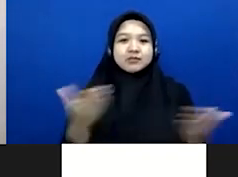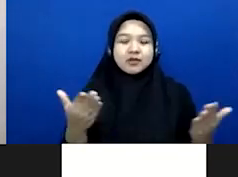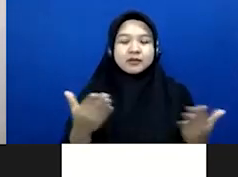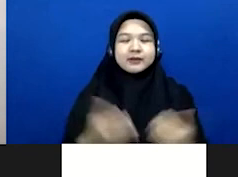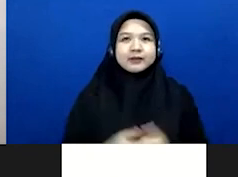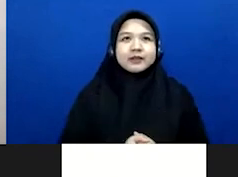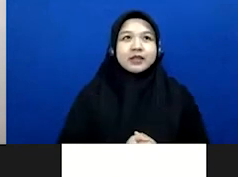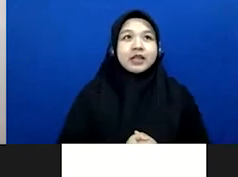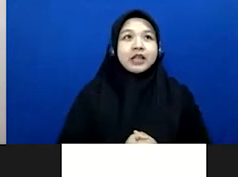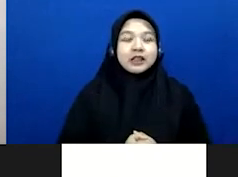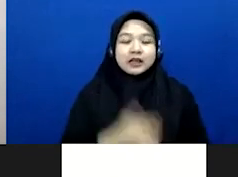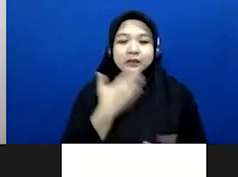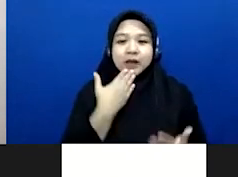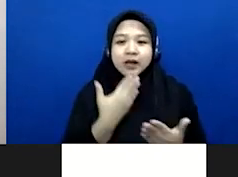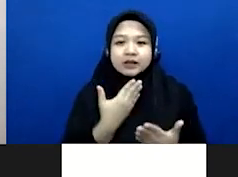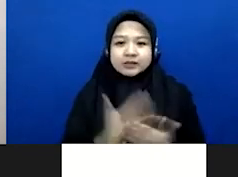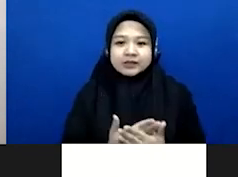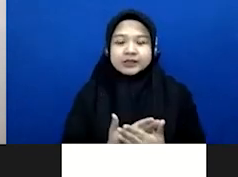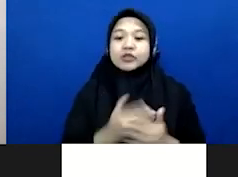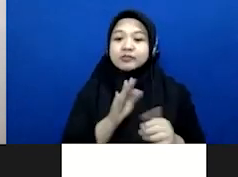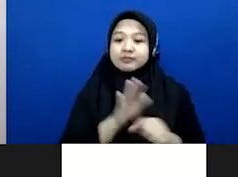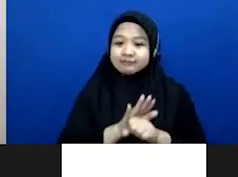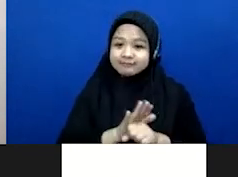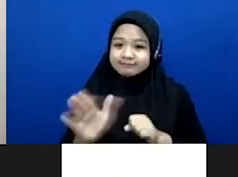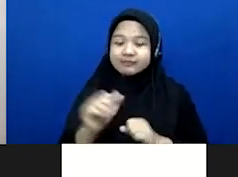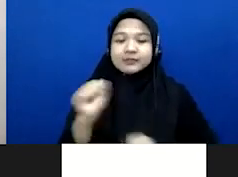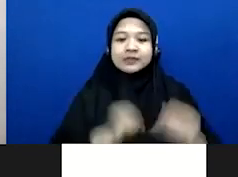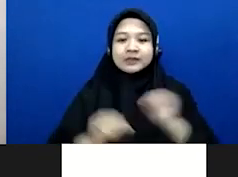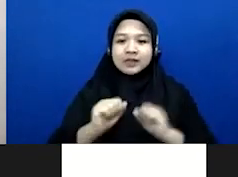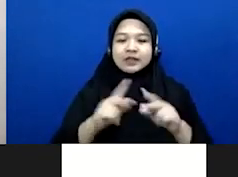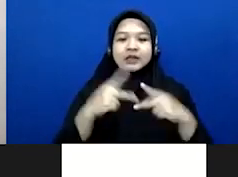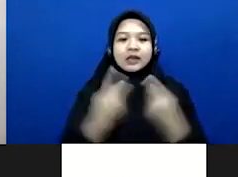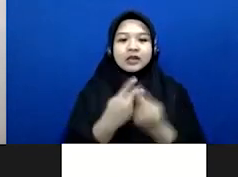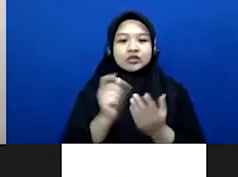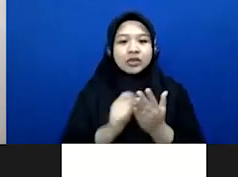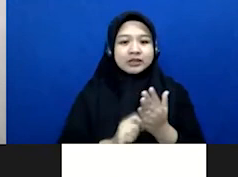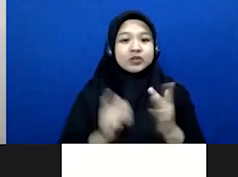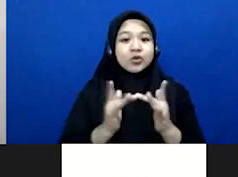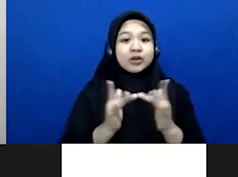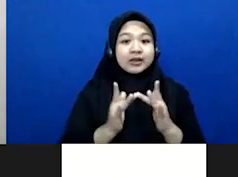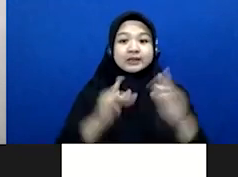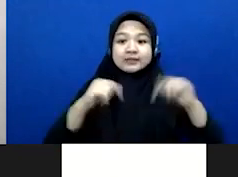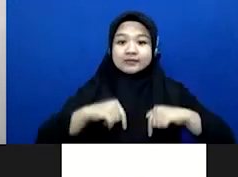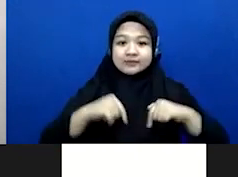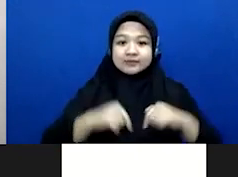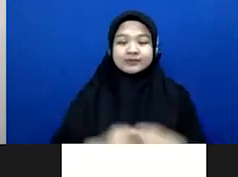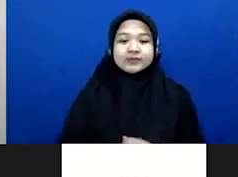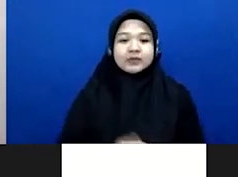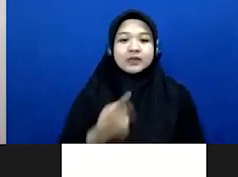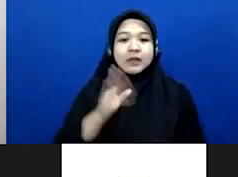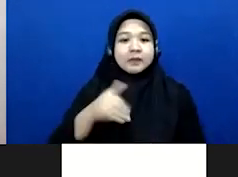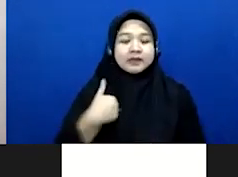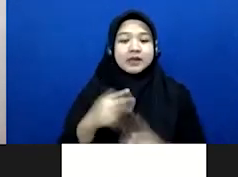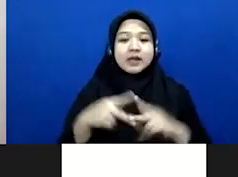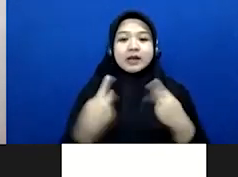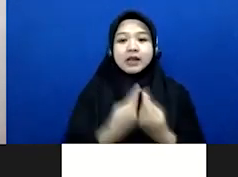-teman sekalian baik terima kasih demikian kegiatan kelas journalistik online pada kesempatan kali ini kita masih ada kelas